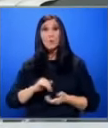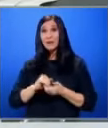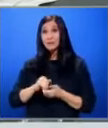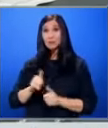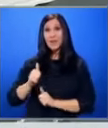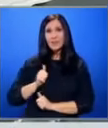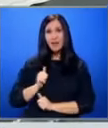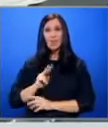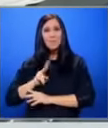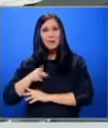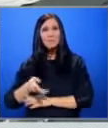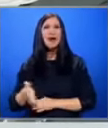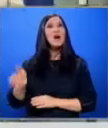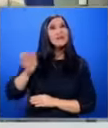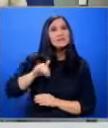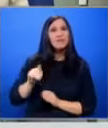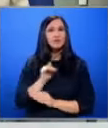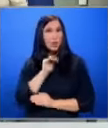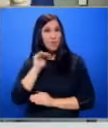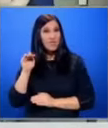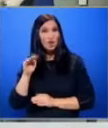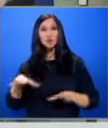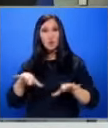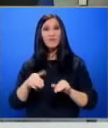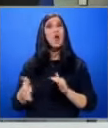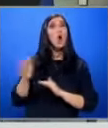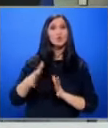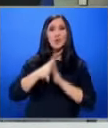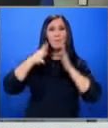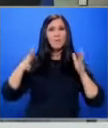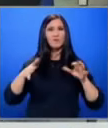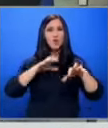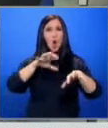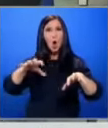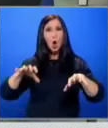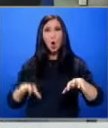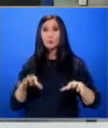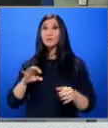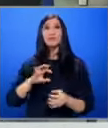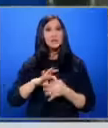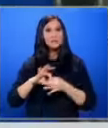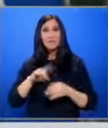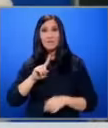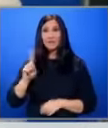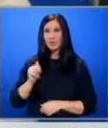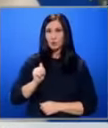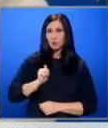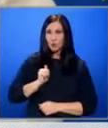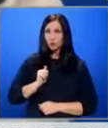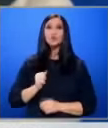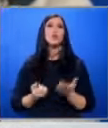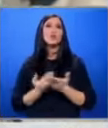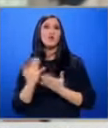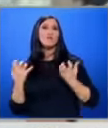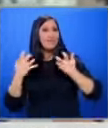съюз и НАТО преминава на следващо ниво и ще обхване още повече области, свързани не само с сигурността, но и с